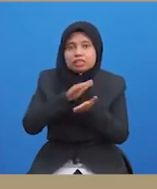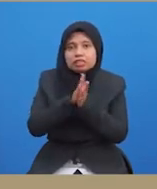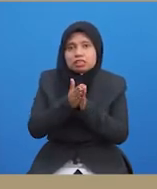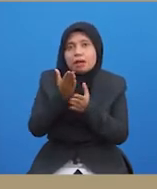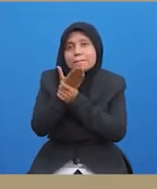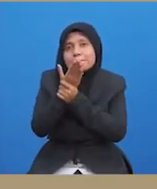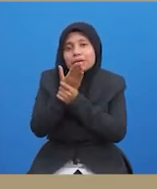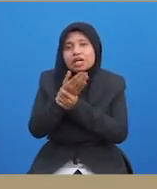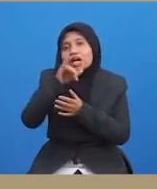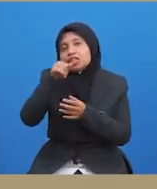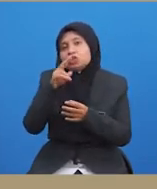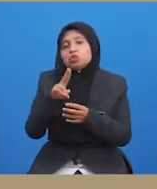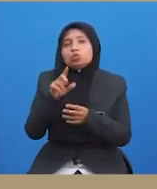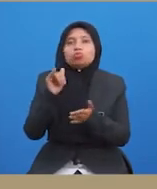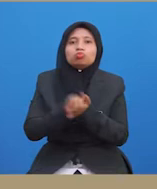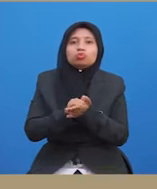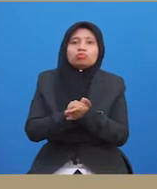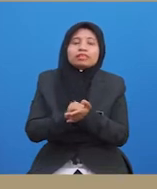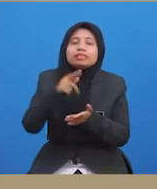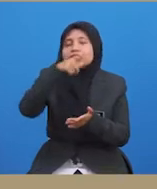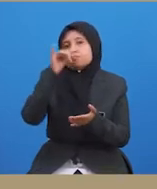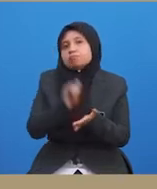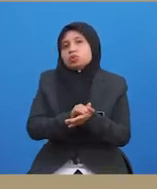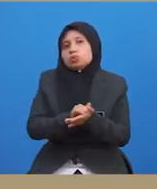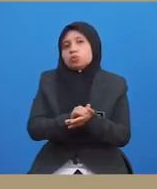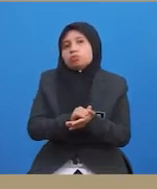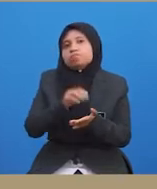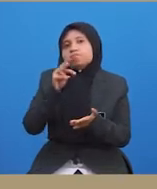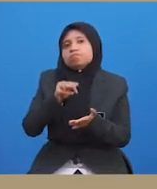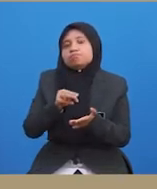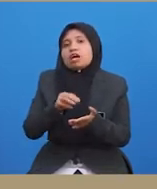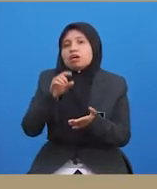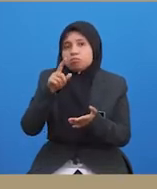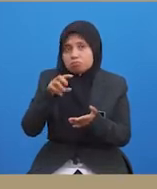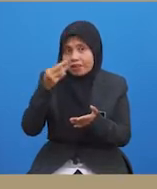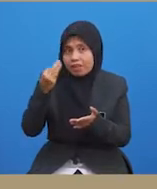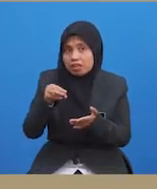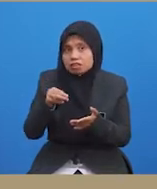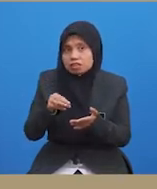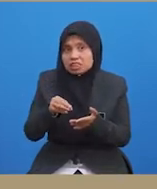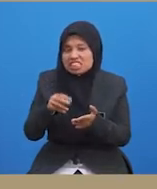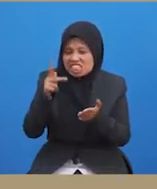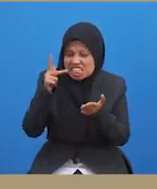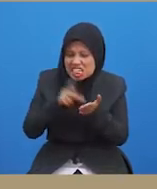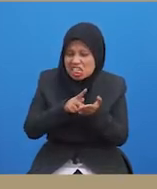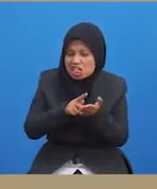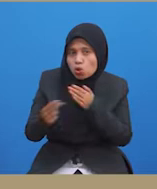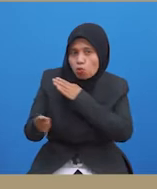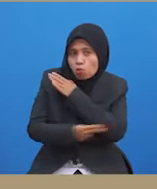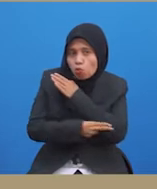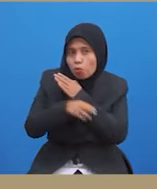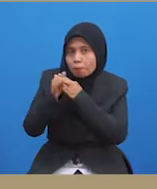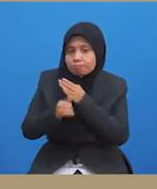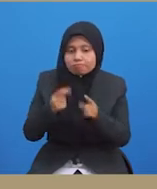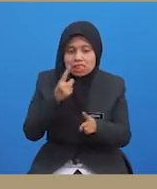pegangan jurulatih sedemikian. Justeru itu, memang layaklah mereka ini dikenakan hukuman